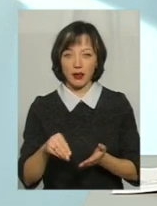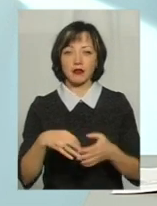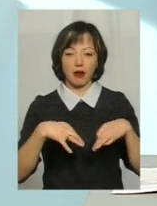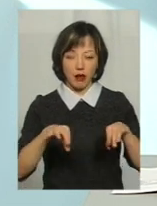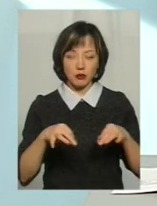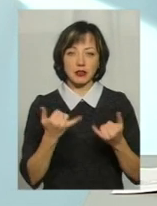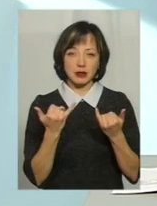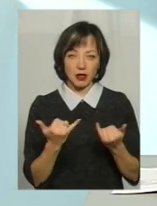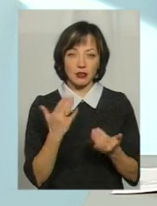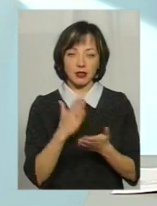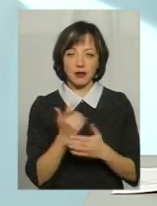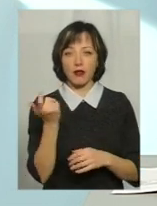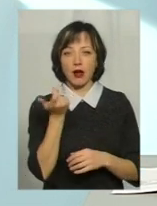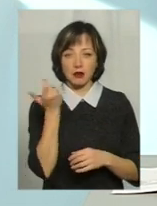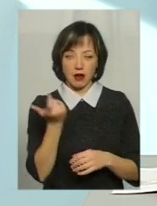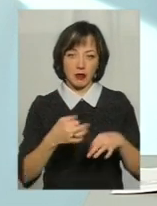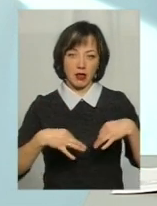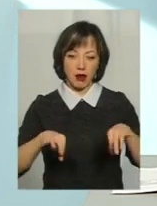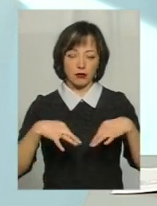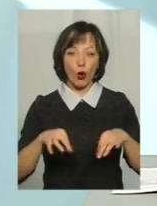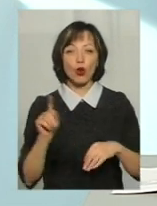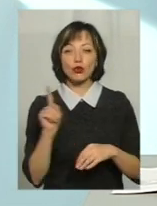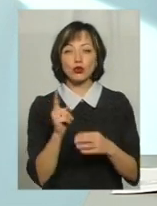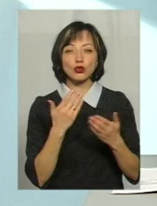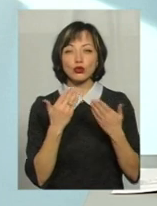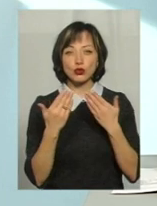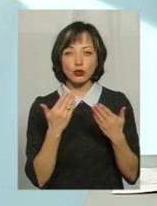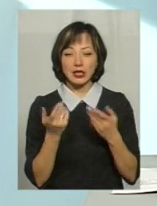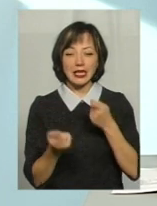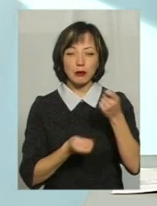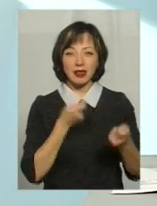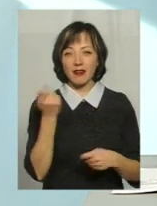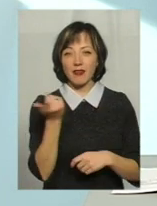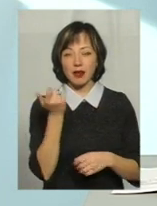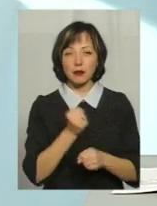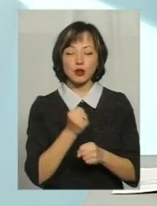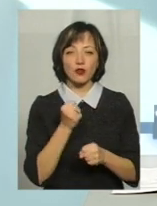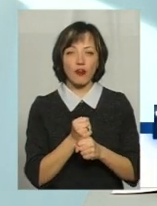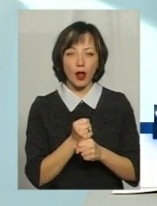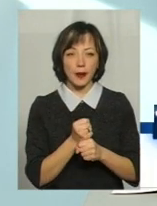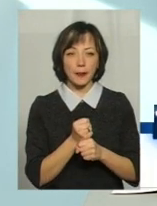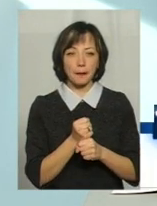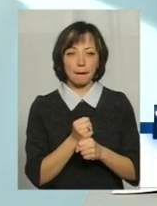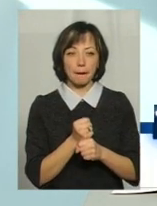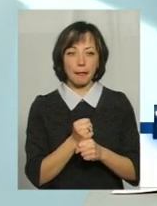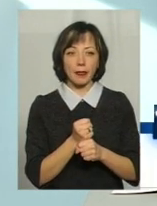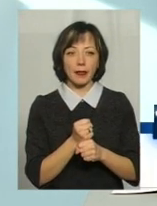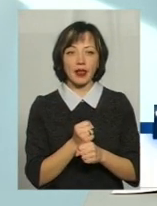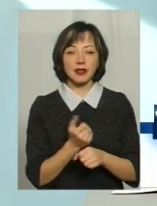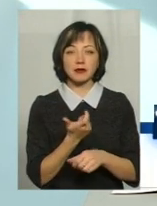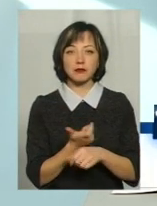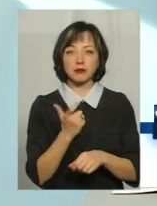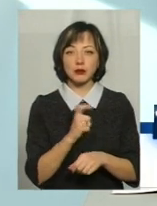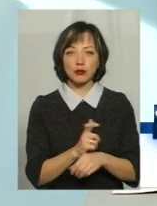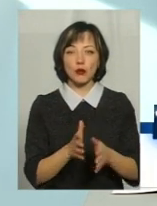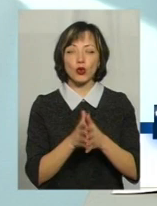частково зараз є власниками транспортних засобів. То, що стосується дрібних власників, які працювали з більш потужними